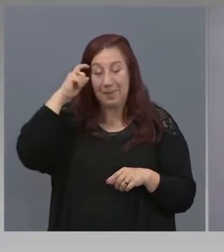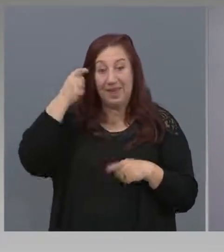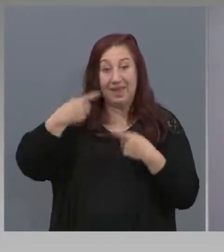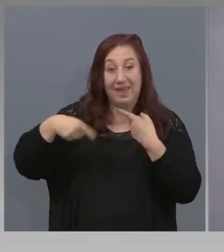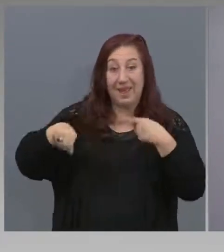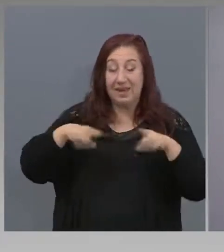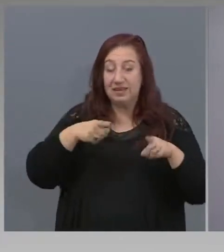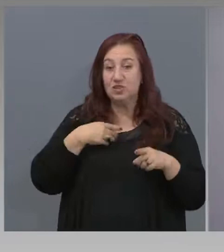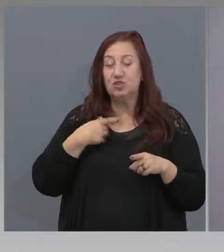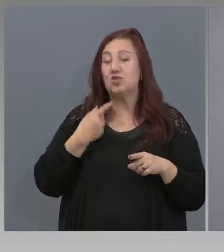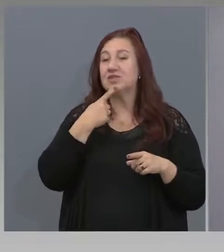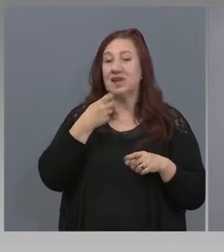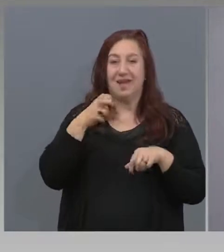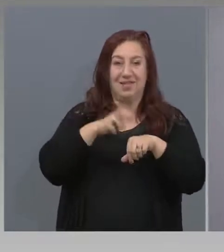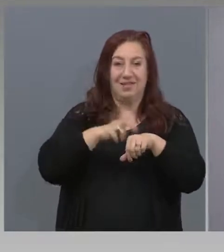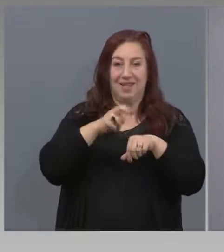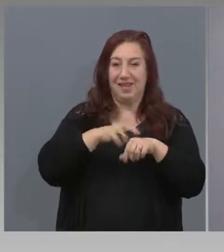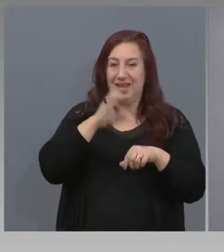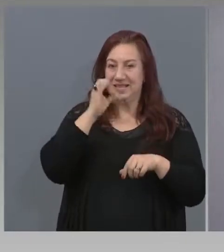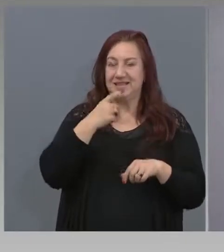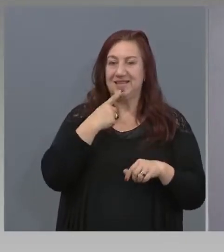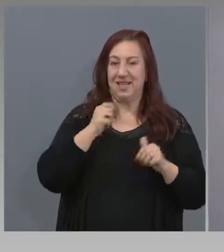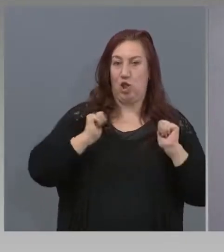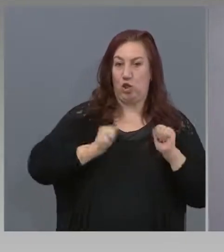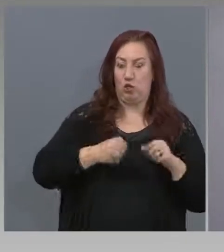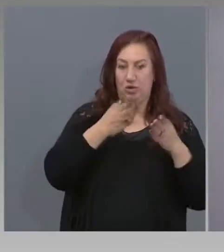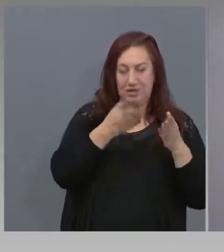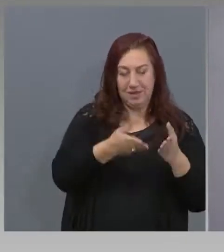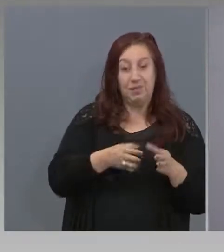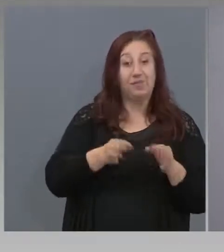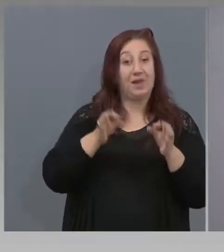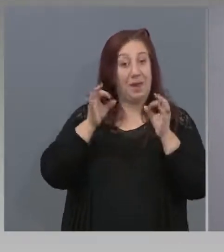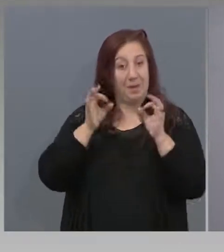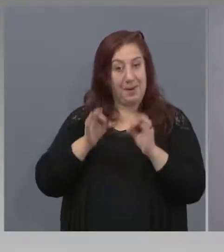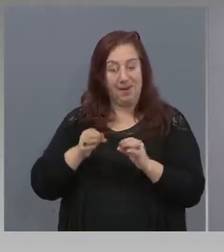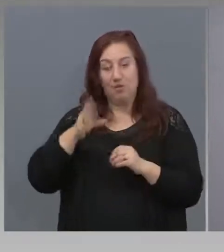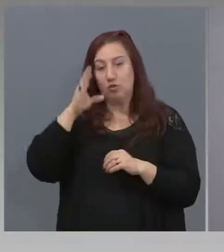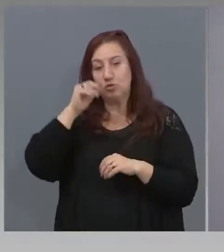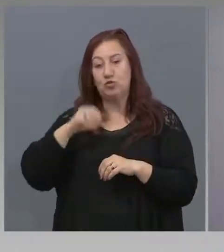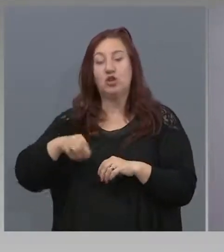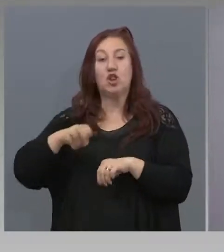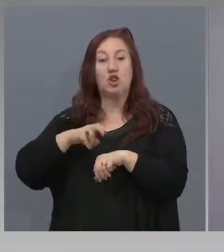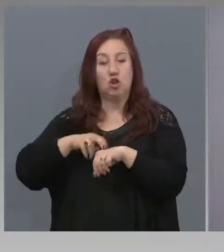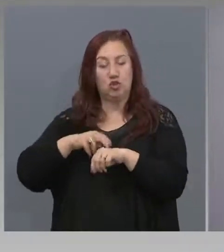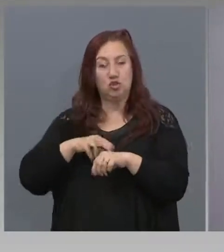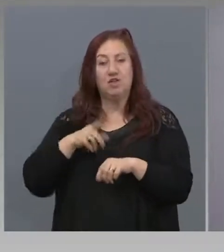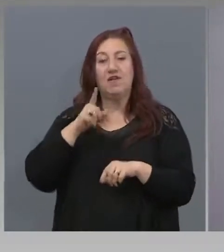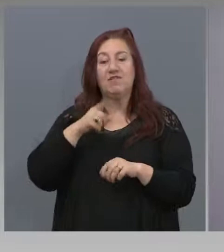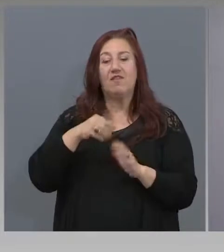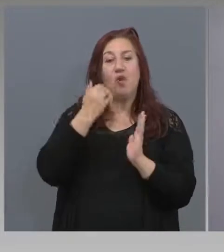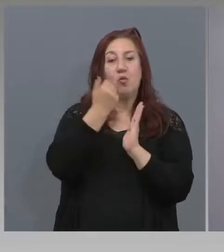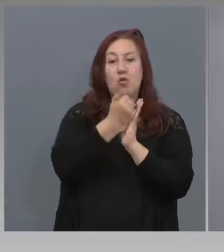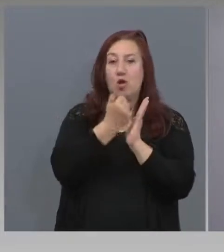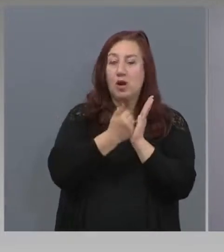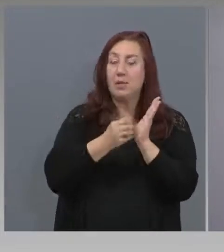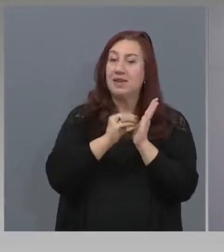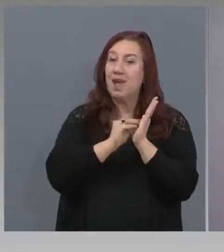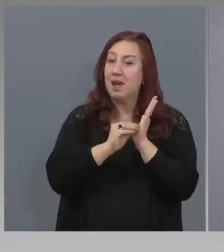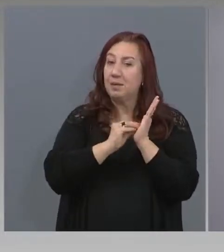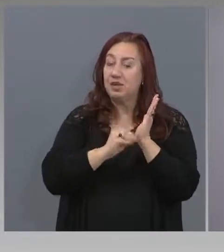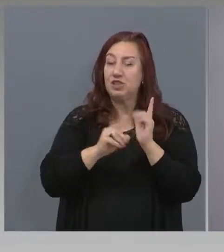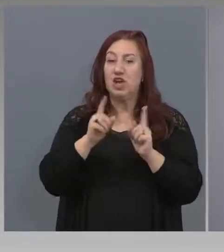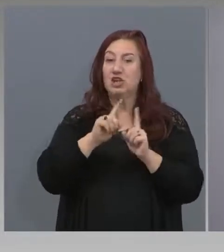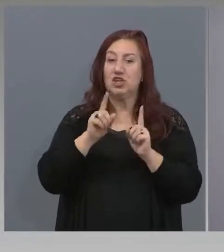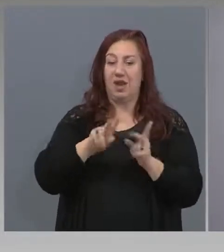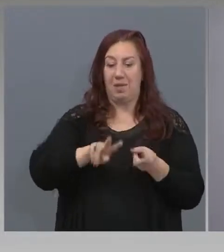Дончев, в програмата за управление е записано, че нема да има корекция на данъчната политика, но в програмата не е